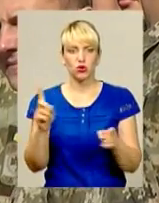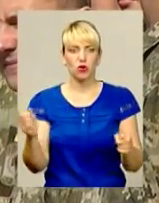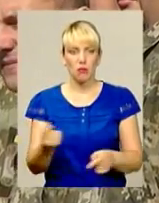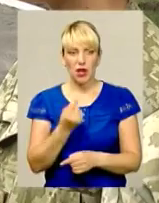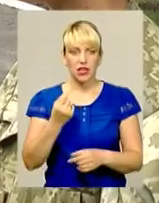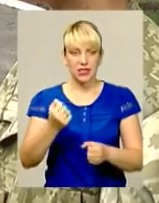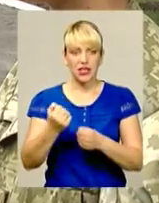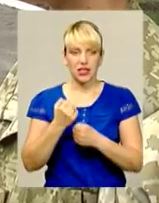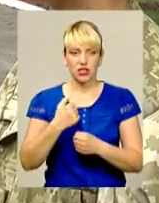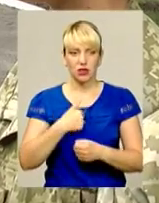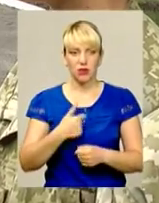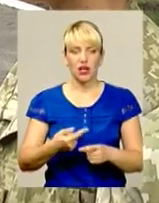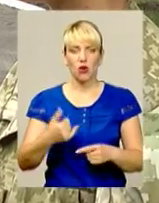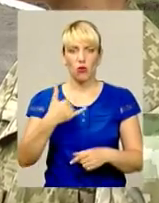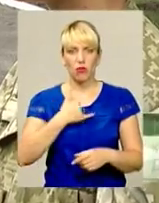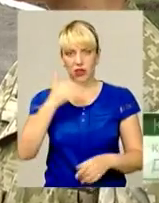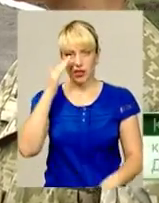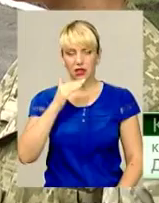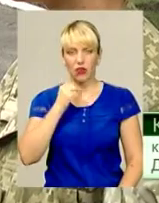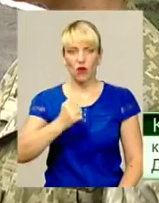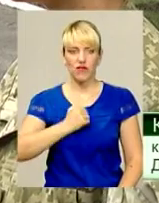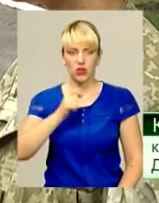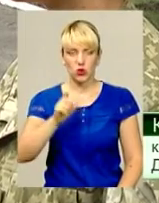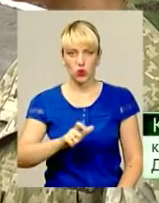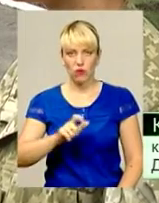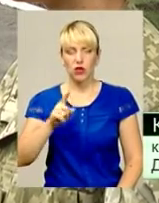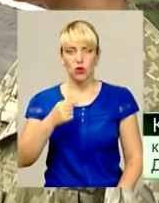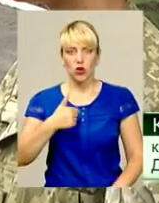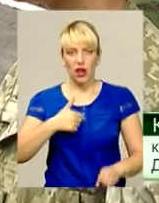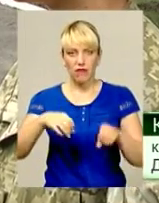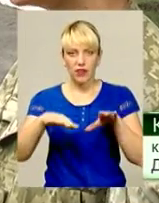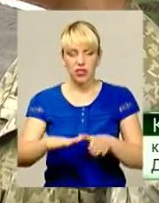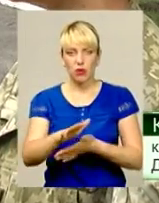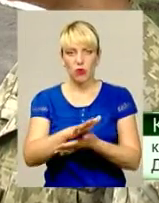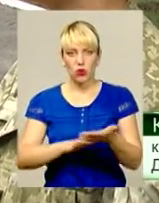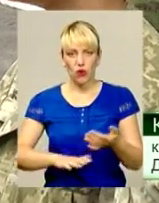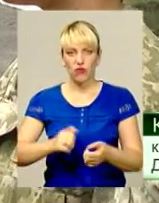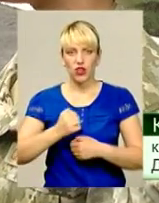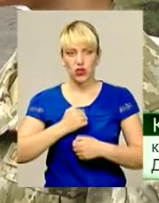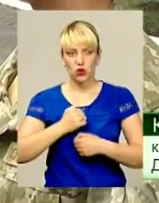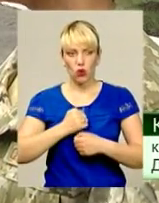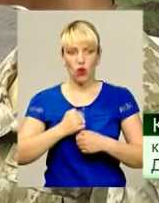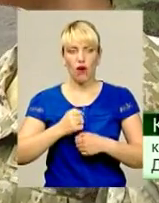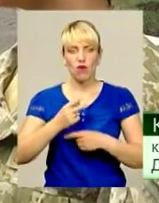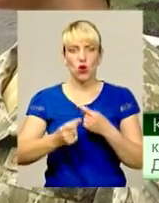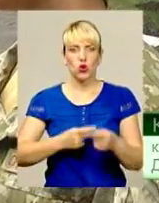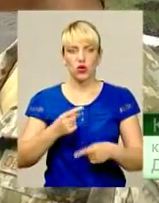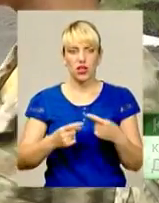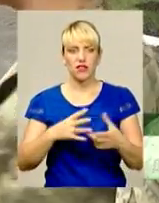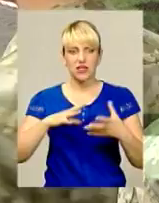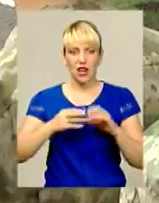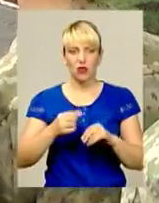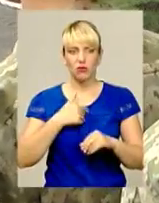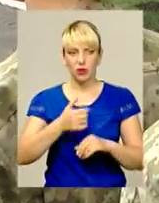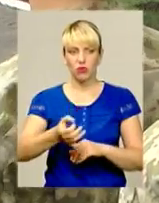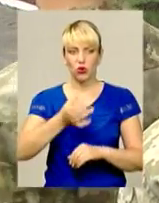після нас захищають. В мене тато військовий, тому я вирішила продовжувати військову династію. Взагалі мені